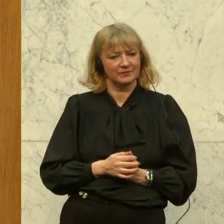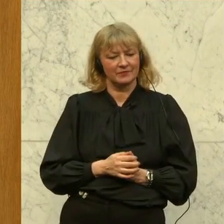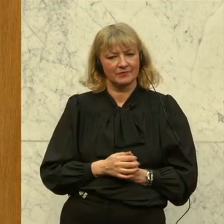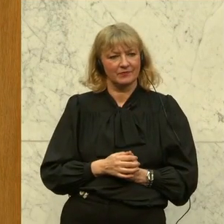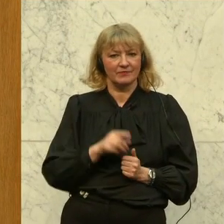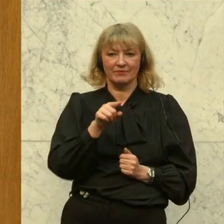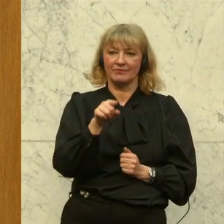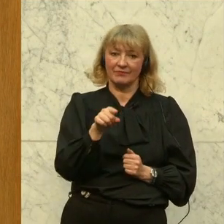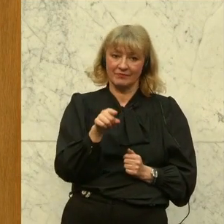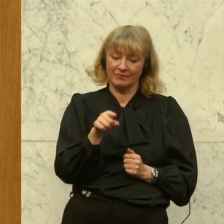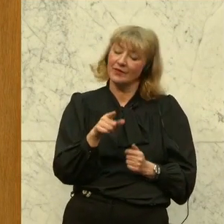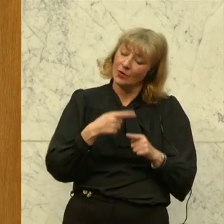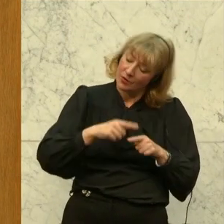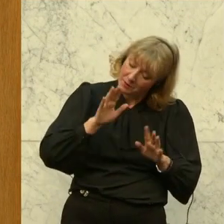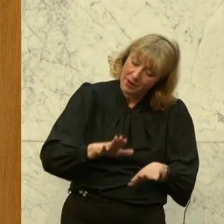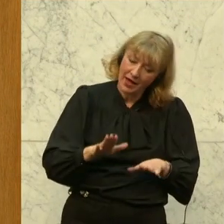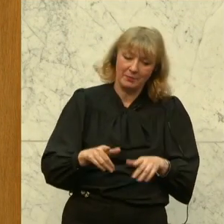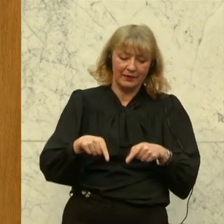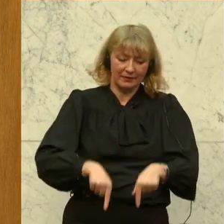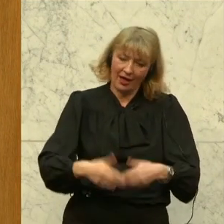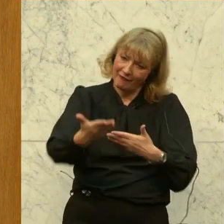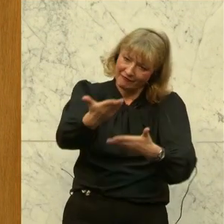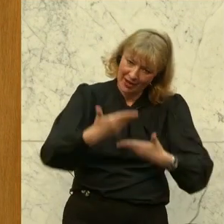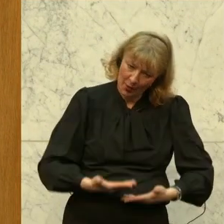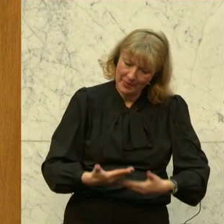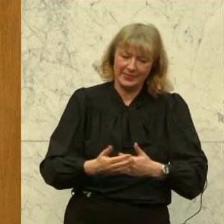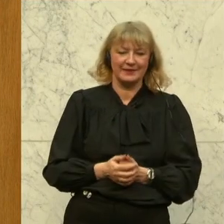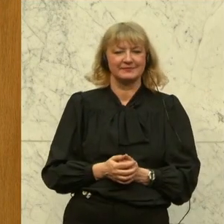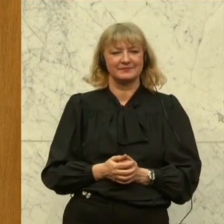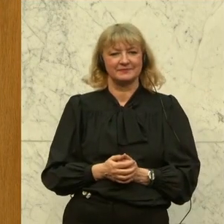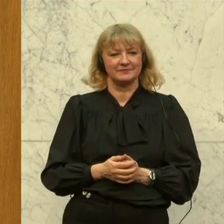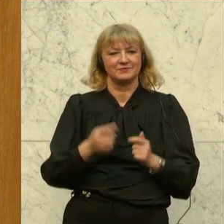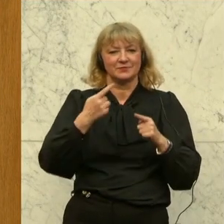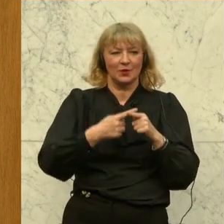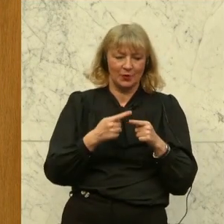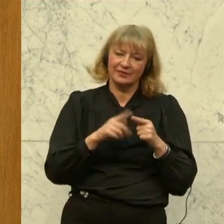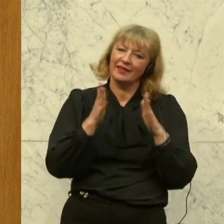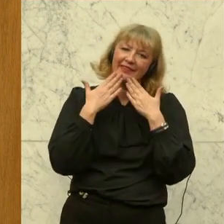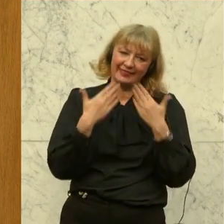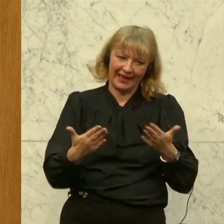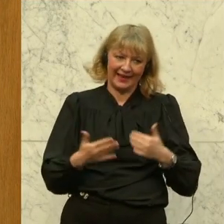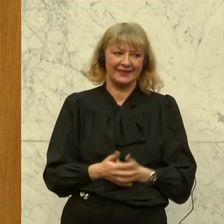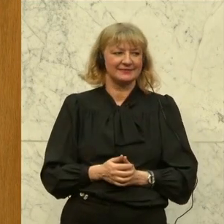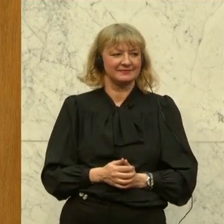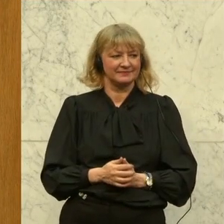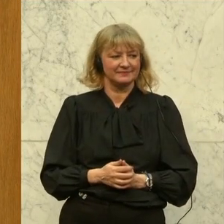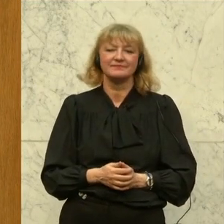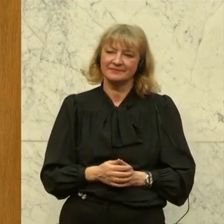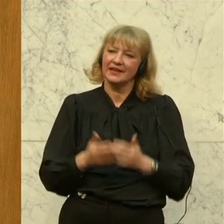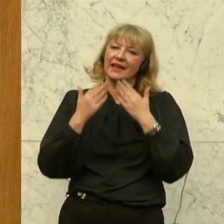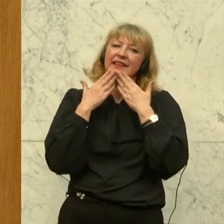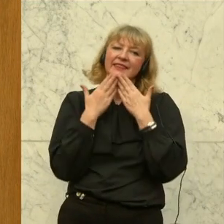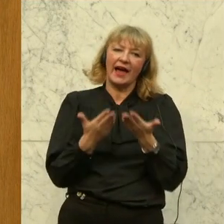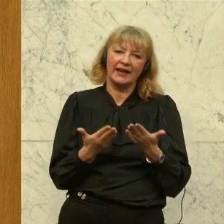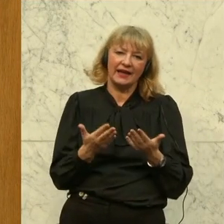Sie sind und Sie bleiben willkommen. Und danke. Danke für